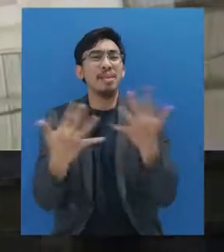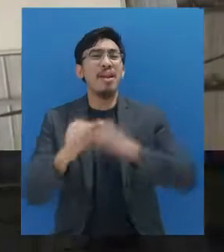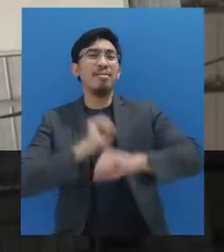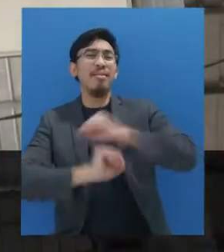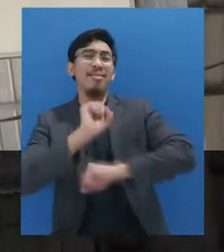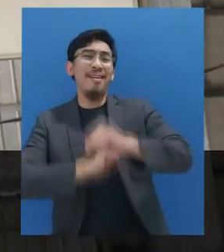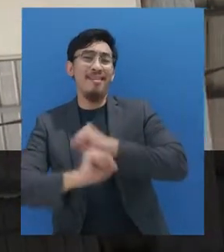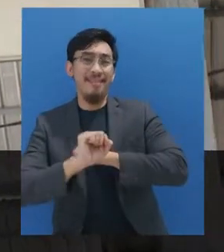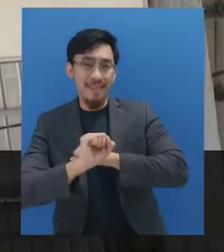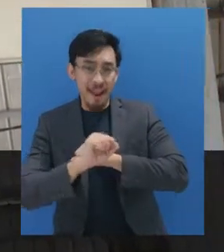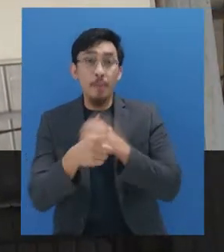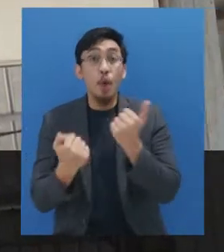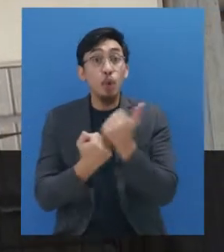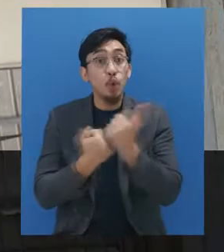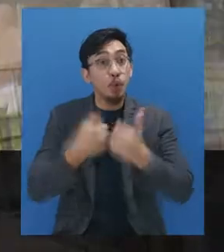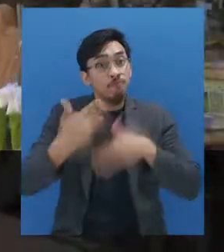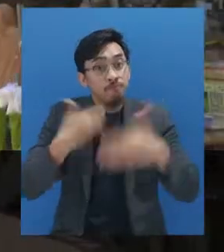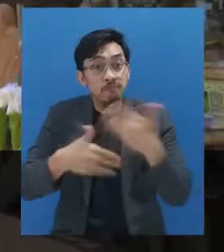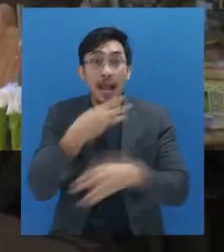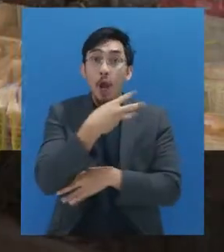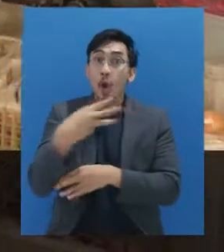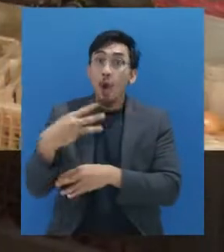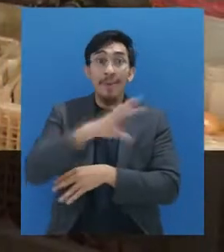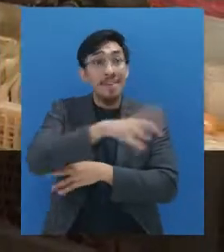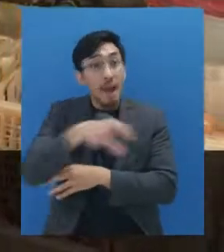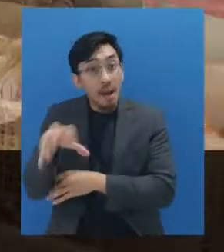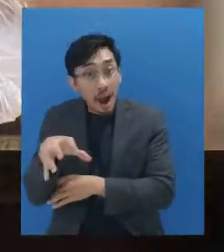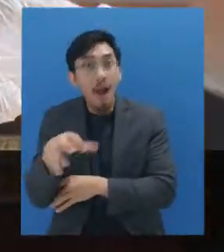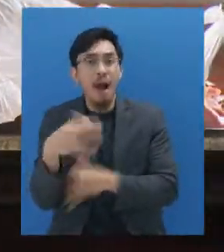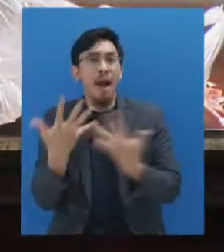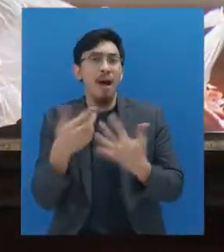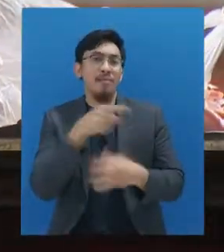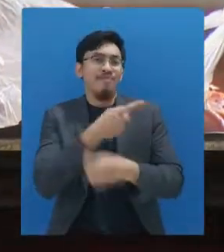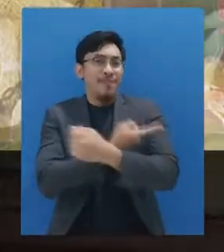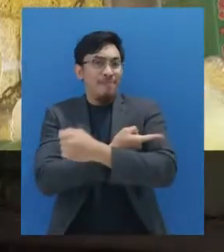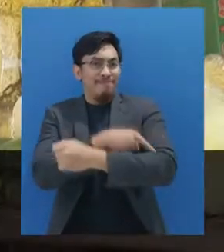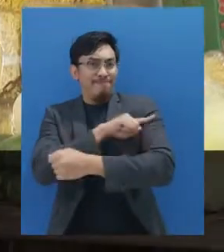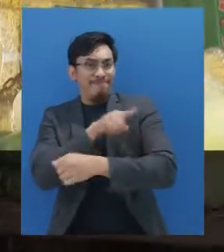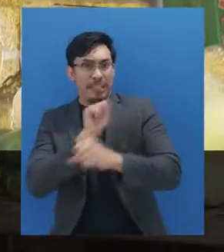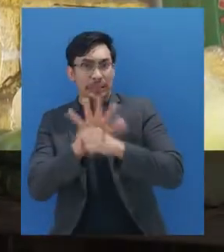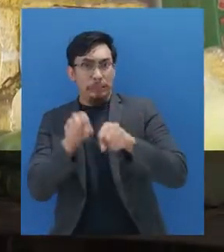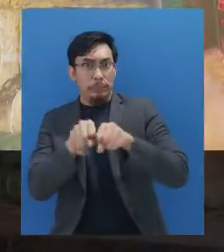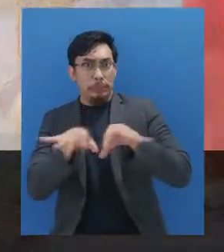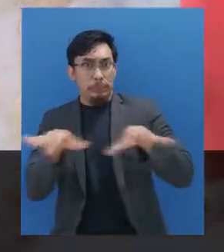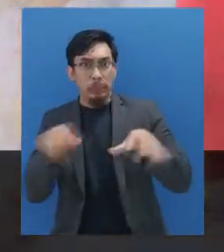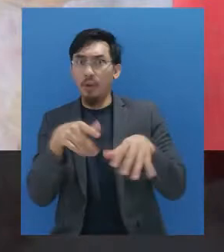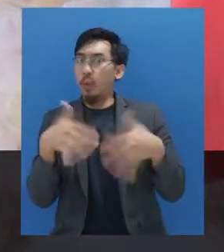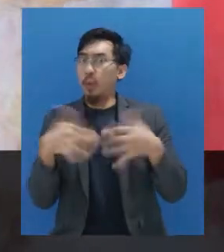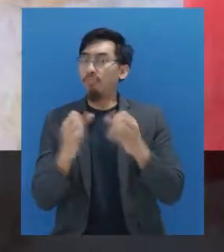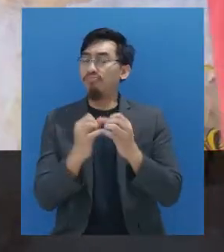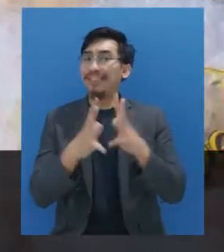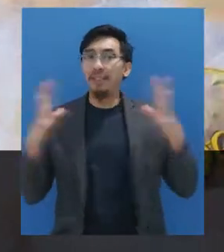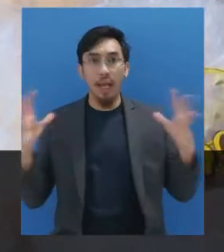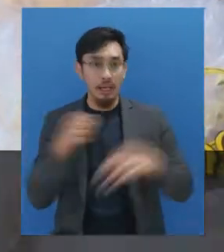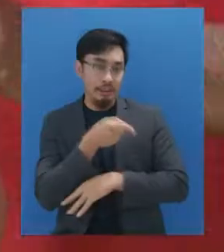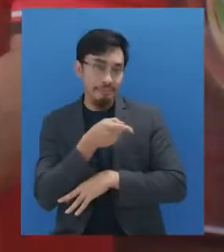salah satu tempat masyarakat beraktifitas yang mendukung keberlangsungan perekonomian daerah, namun memiliki potensi penyebaran COVID-19